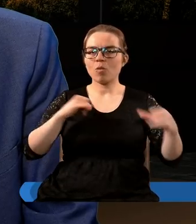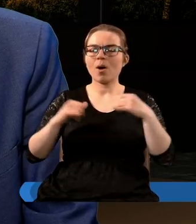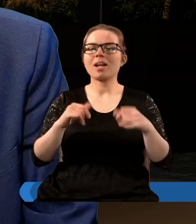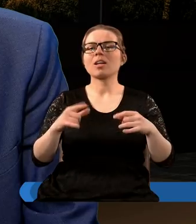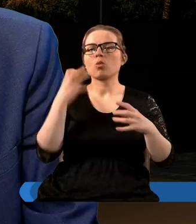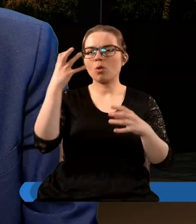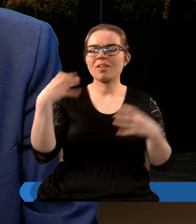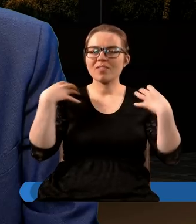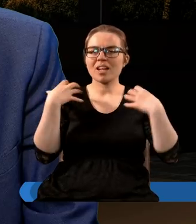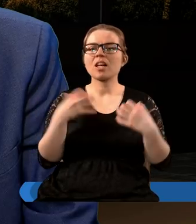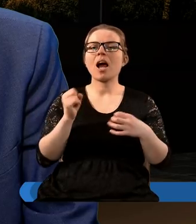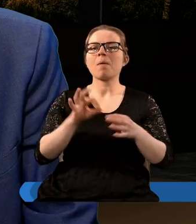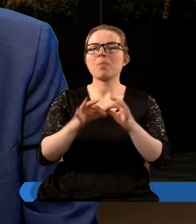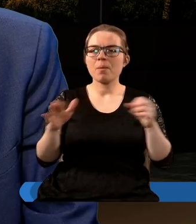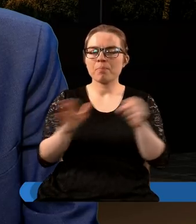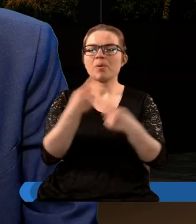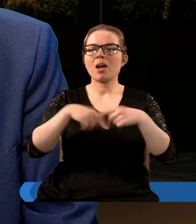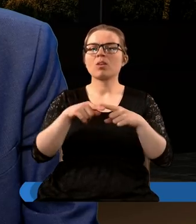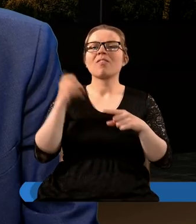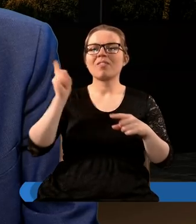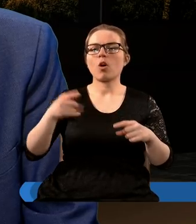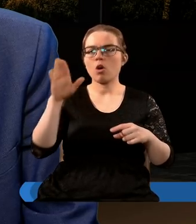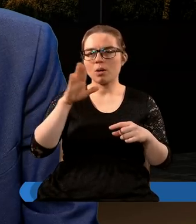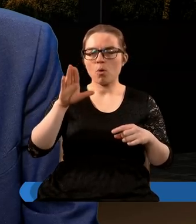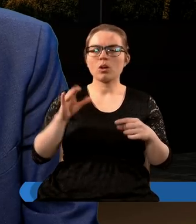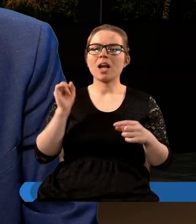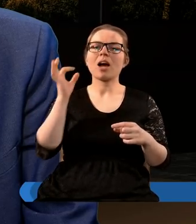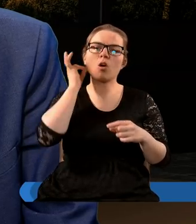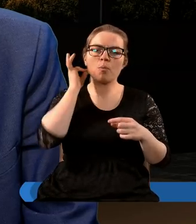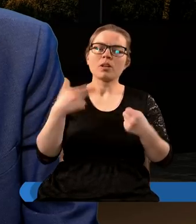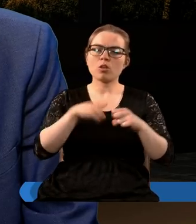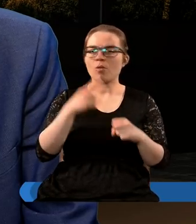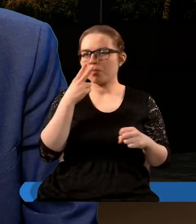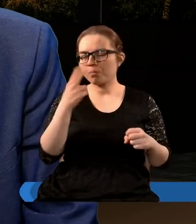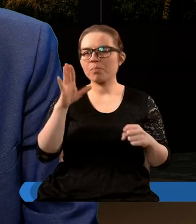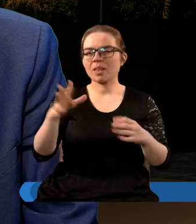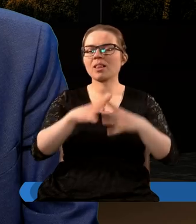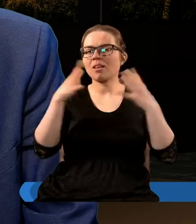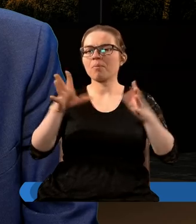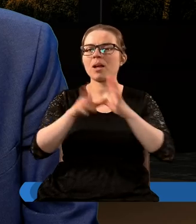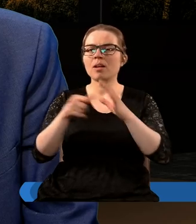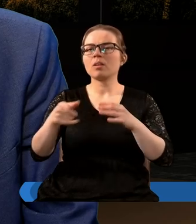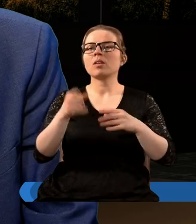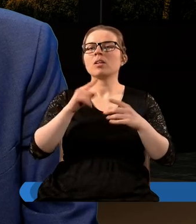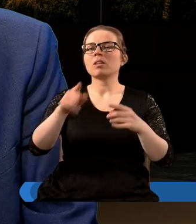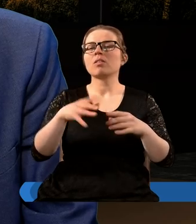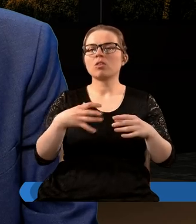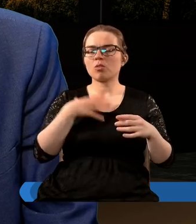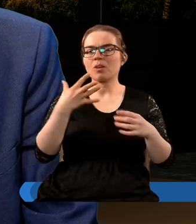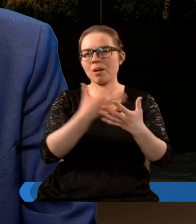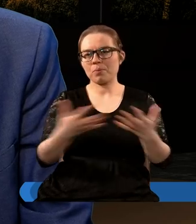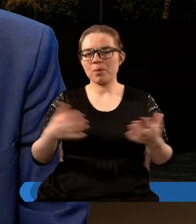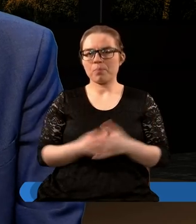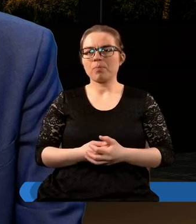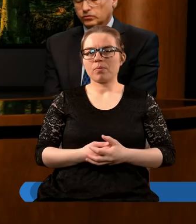władzę królewską zwierzęciu aż wypełnią się wyroki Boże a kobieta którą widziałeś to wielkie miasto które panuje nad królami